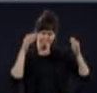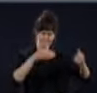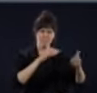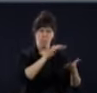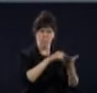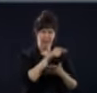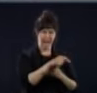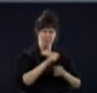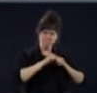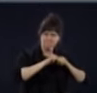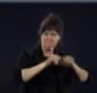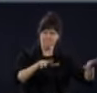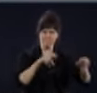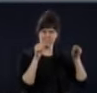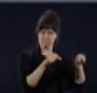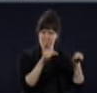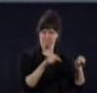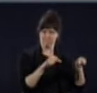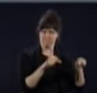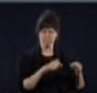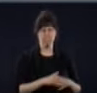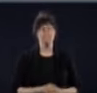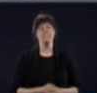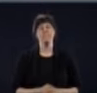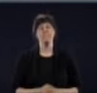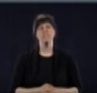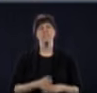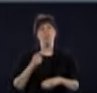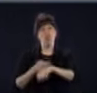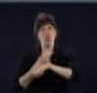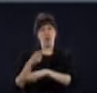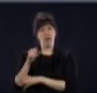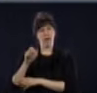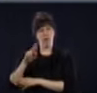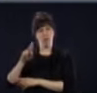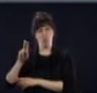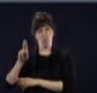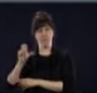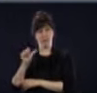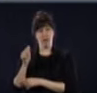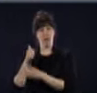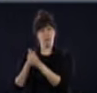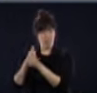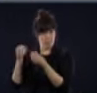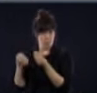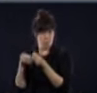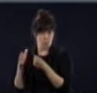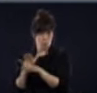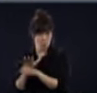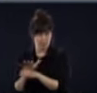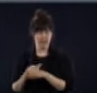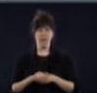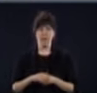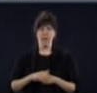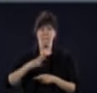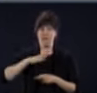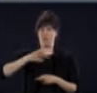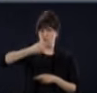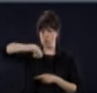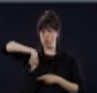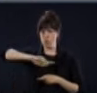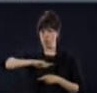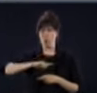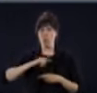'épidémiologie, je vais donner la parole à Dr. Arruda, mais on a quand même fait des préparatifs au niveau des autres